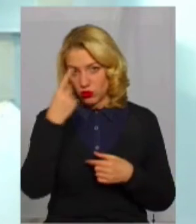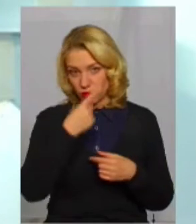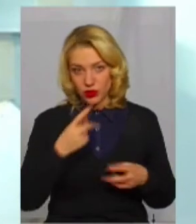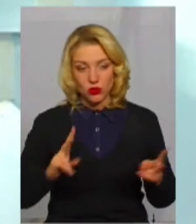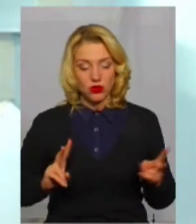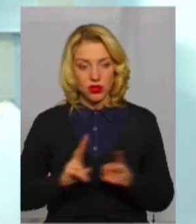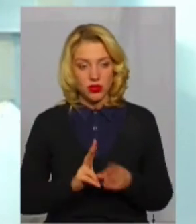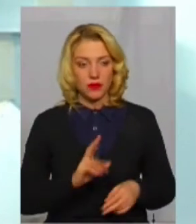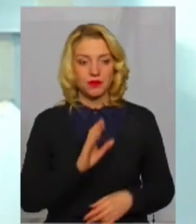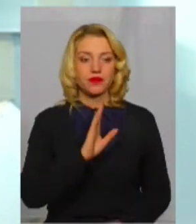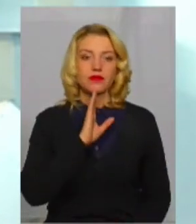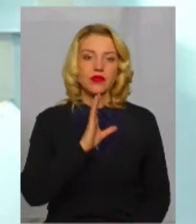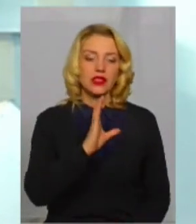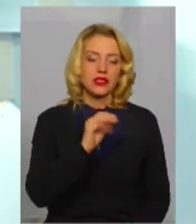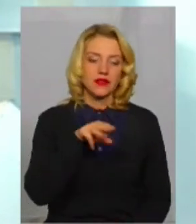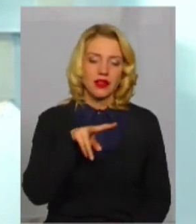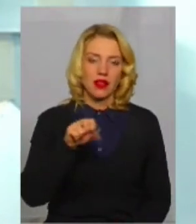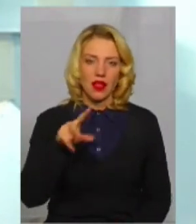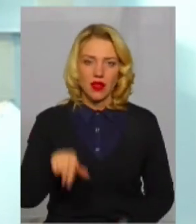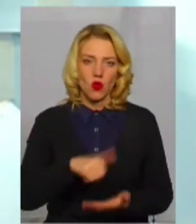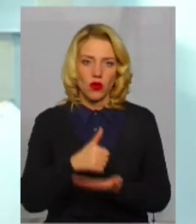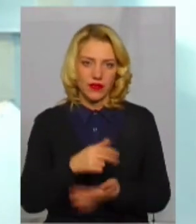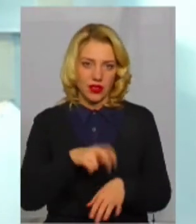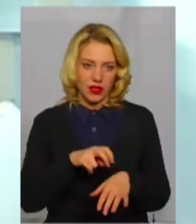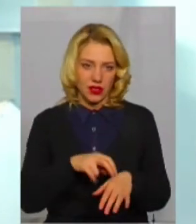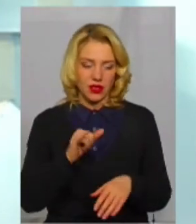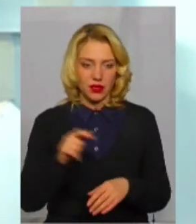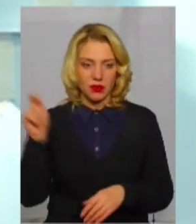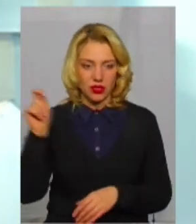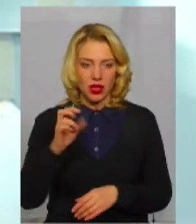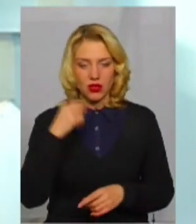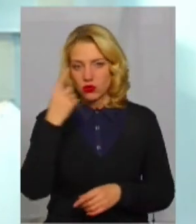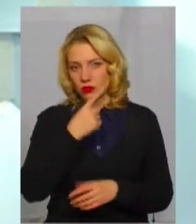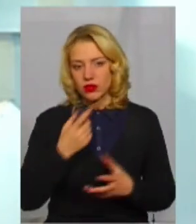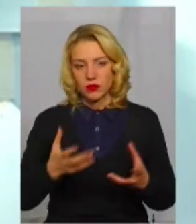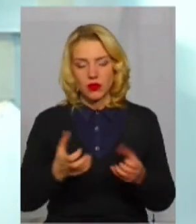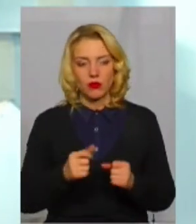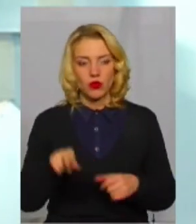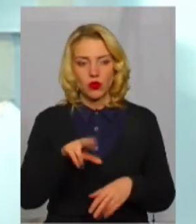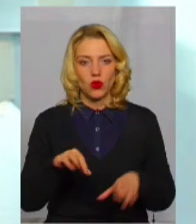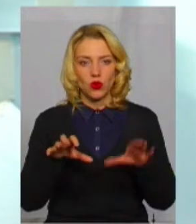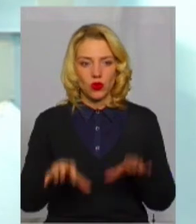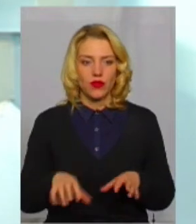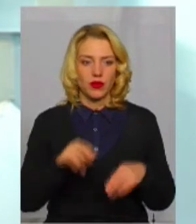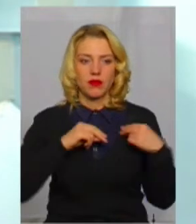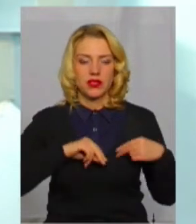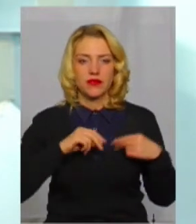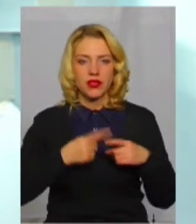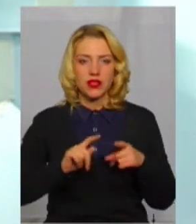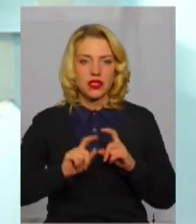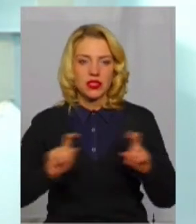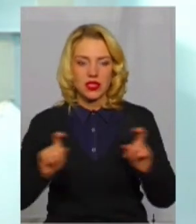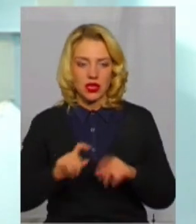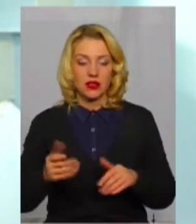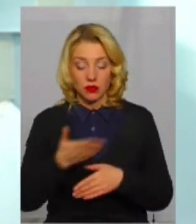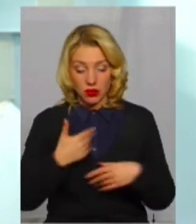зустрічалася із пані Світланою, головним лікарем, і приїжджали на особистий прийом до голови працівники цих закладів. І